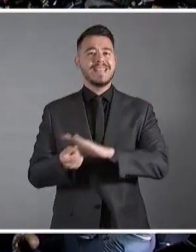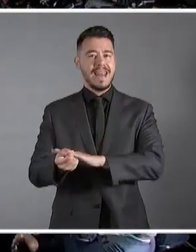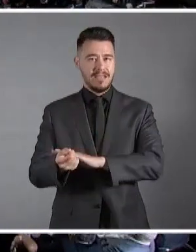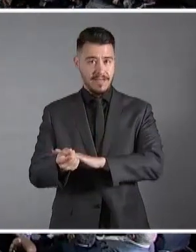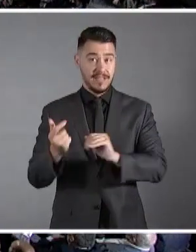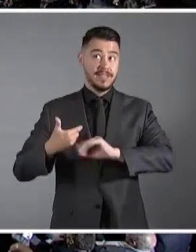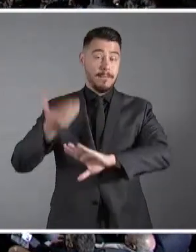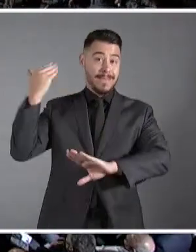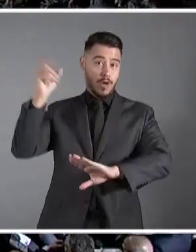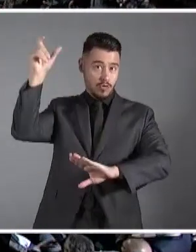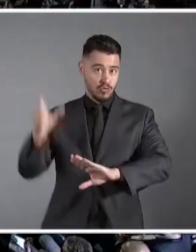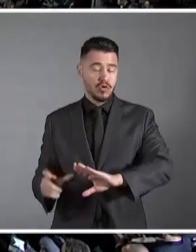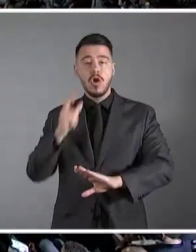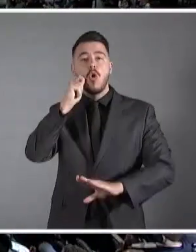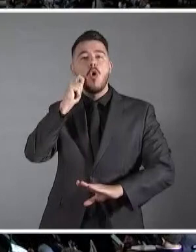Βήμα.